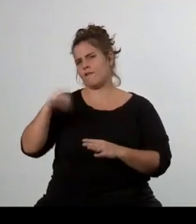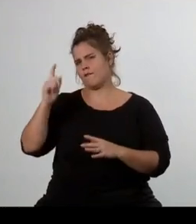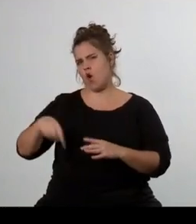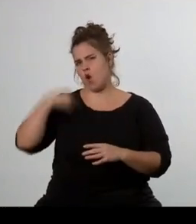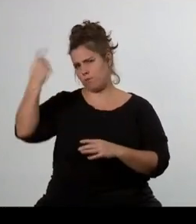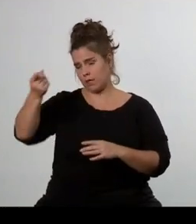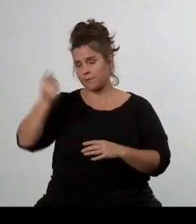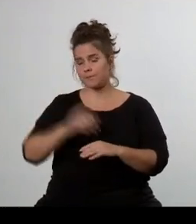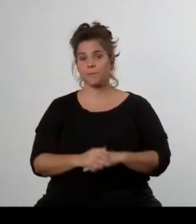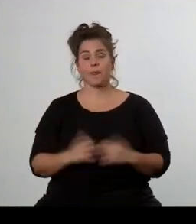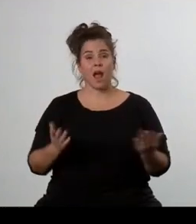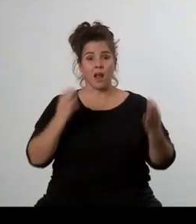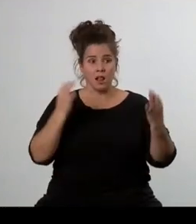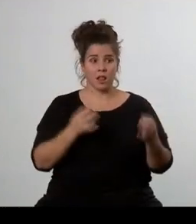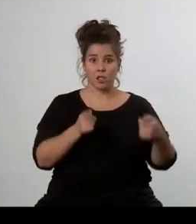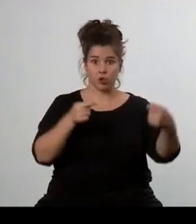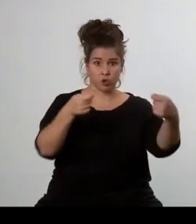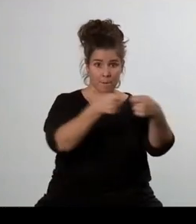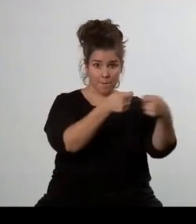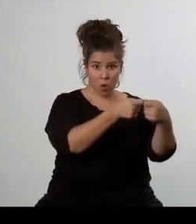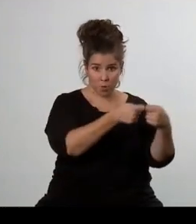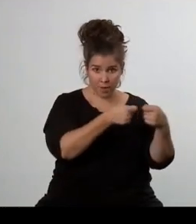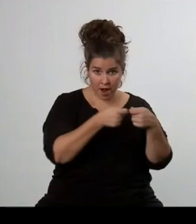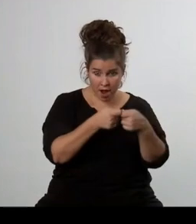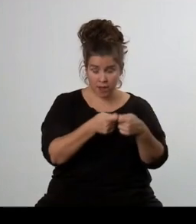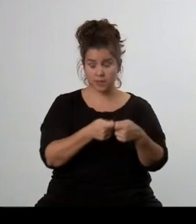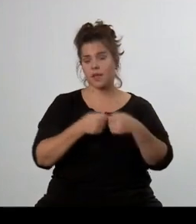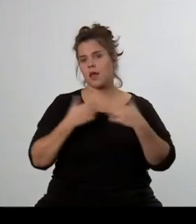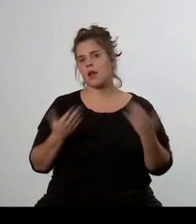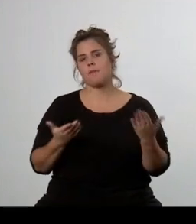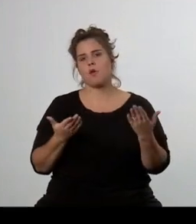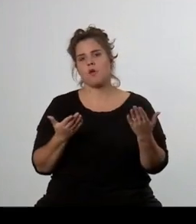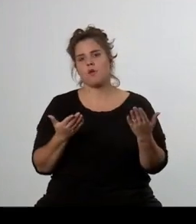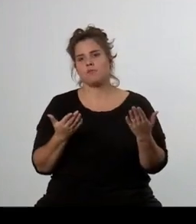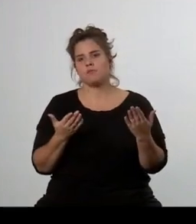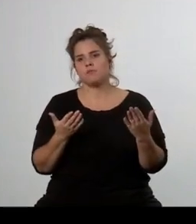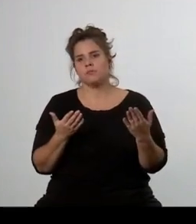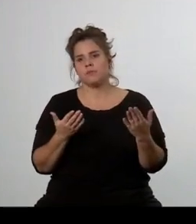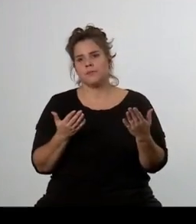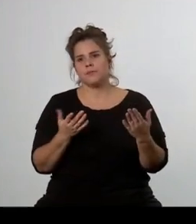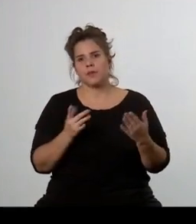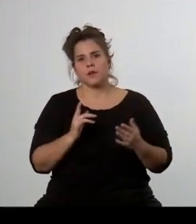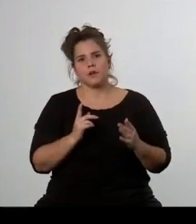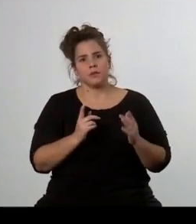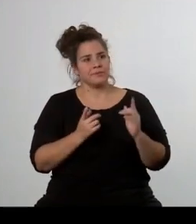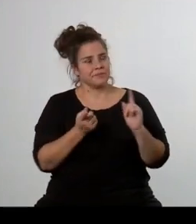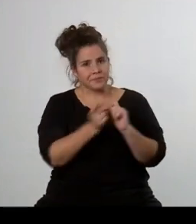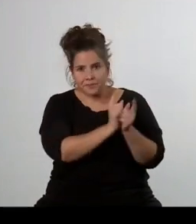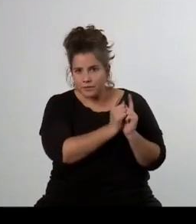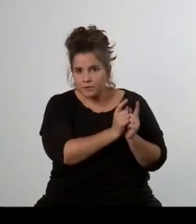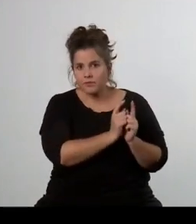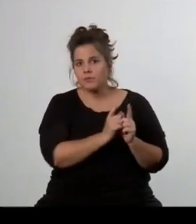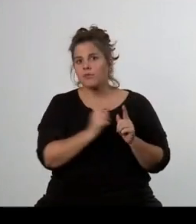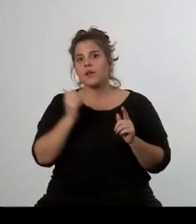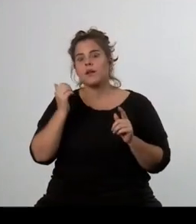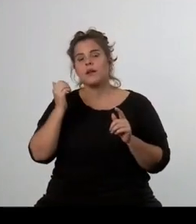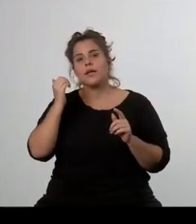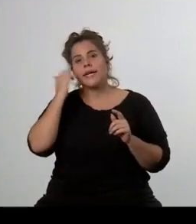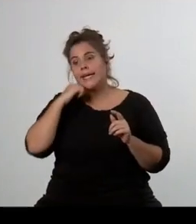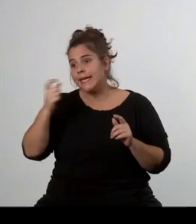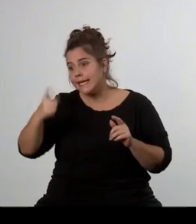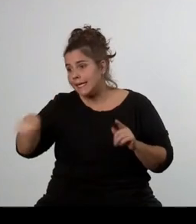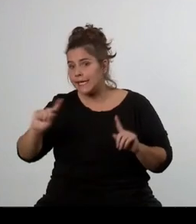tou faktickou spoluprací a propojování můžeme skutečně v souladu i s občanskou společností a ve